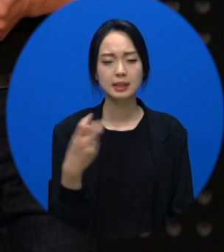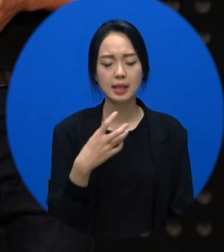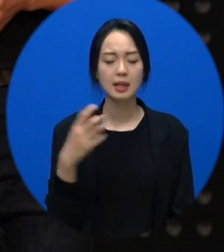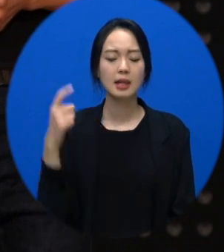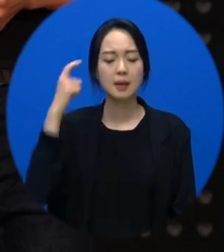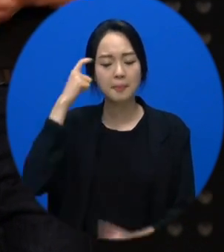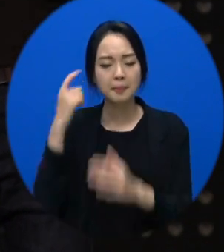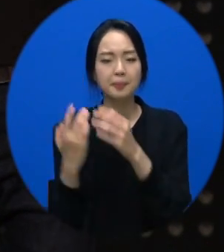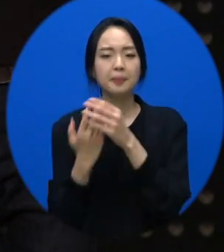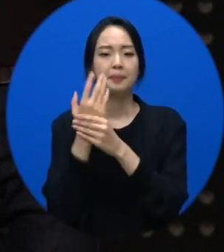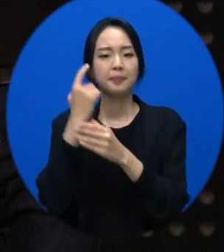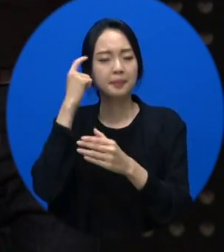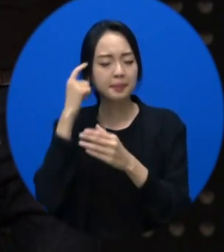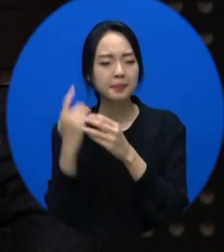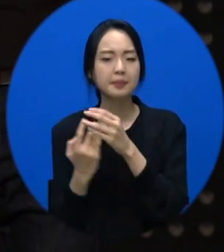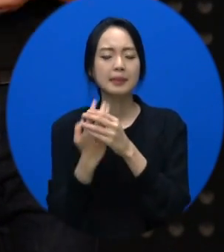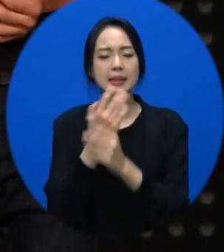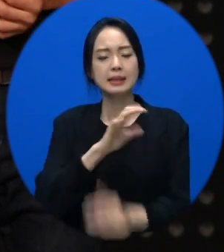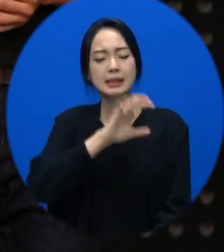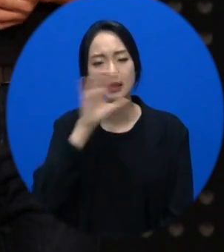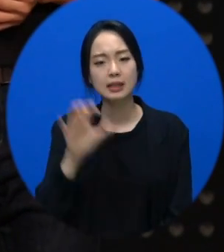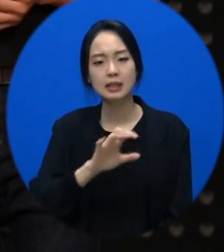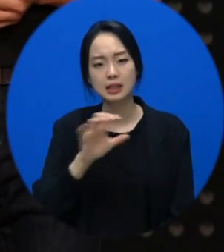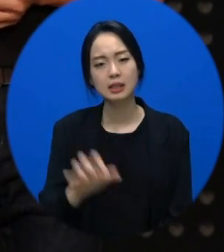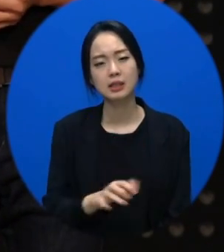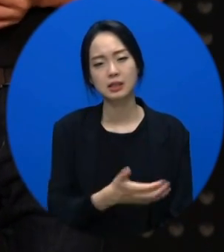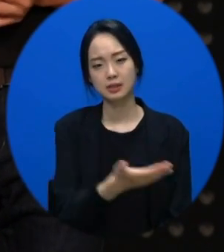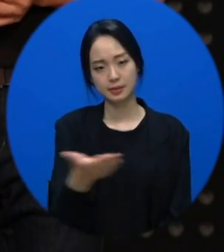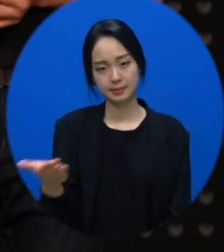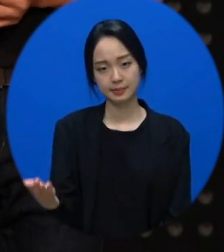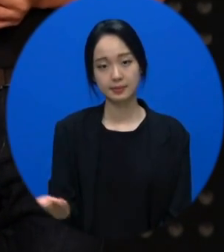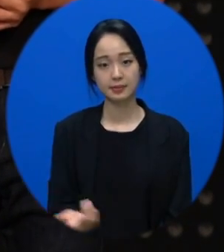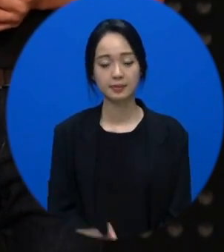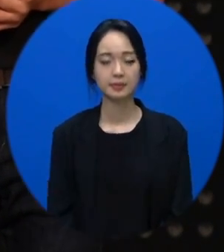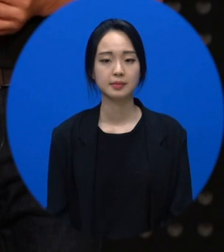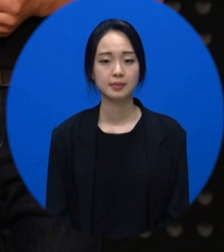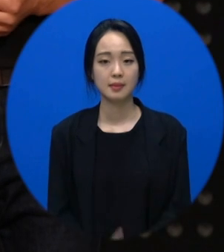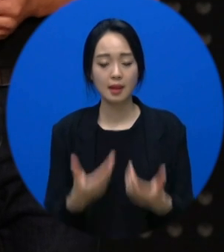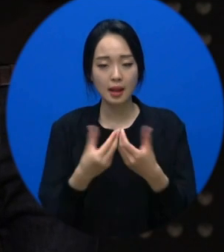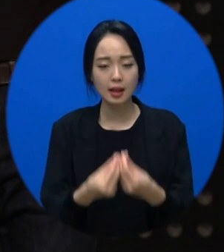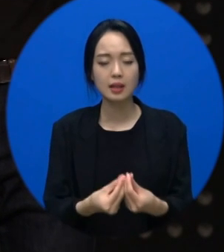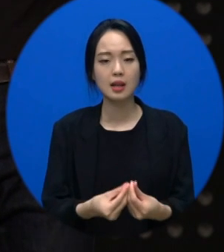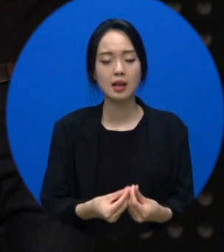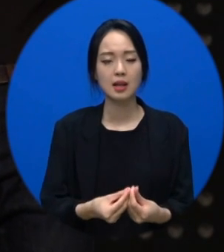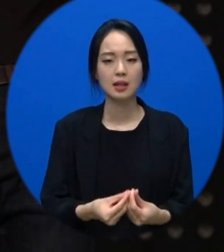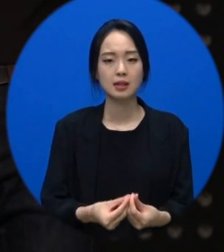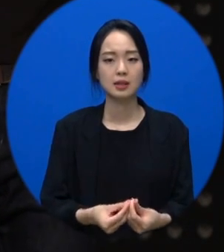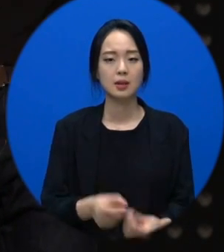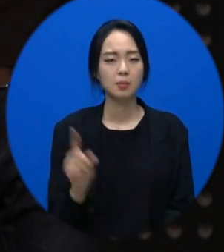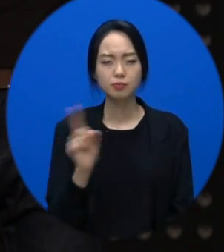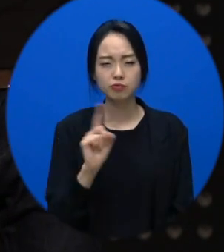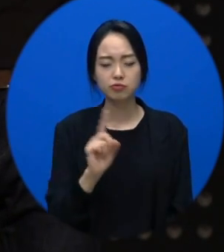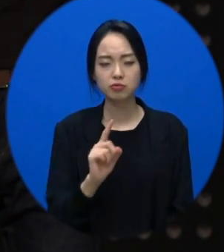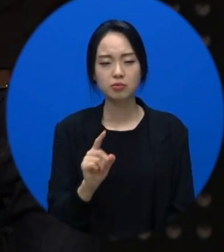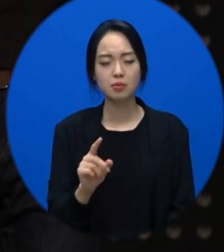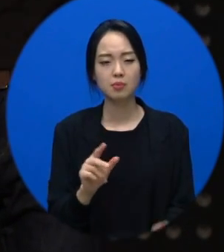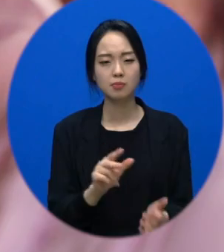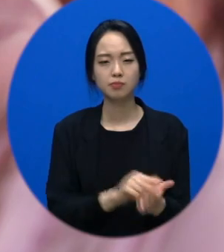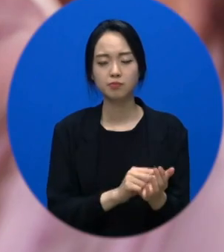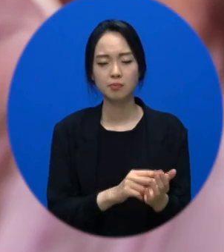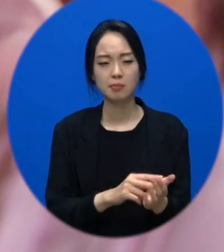뭐냐면요. 내가 어떤 일을 겪었어요. 한 하루쯤 지난 다음에 다시 생각해. 막 다시 열받는 거야.